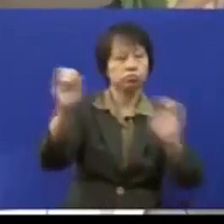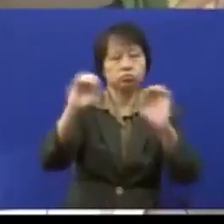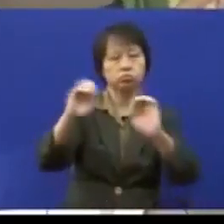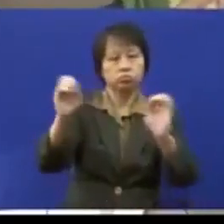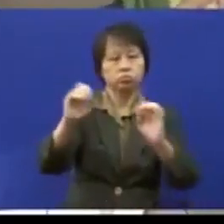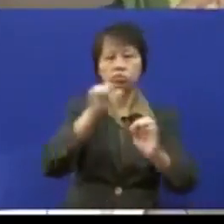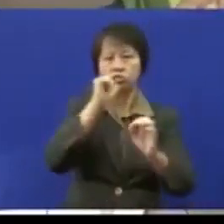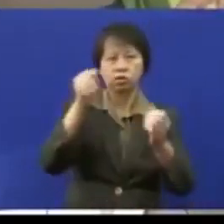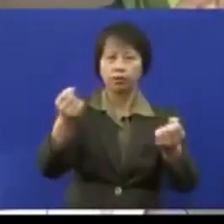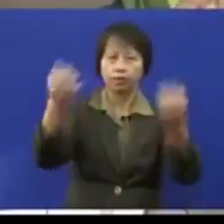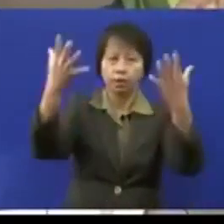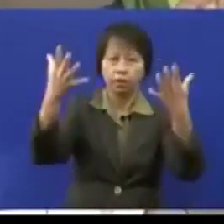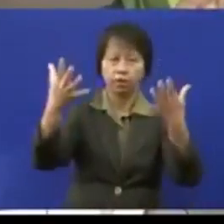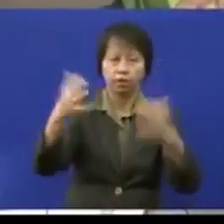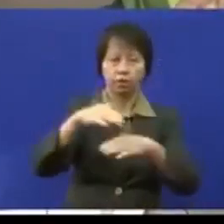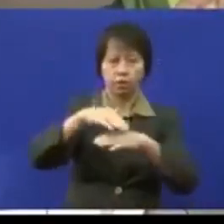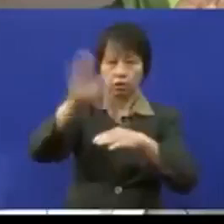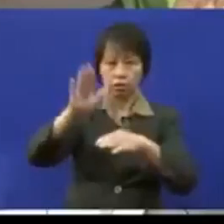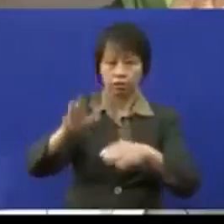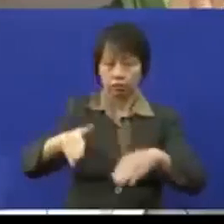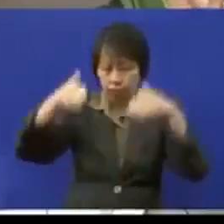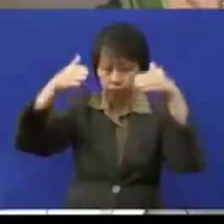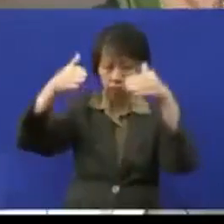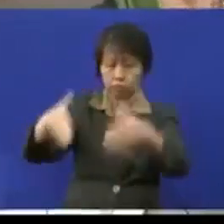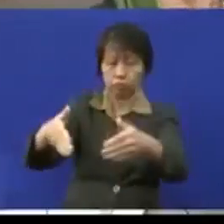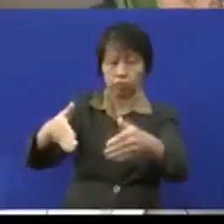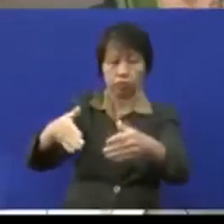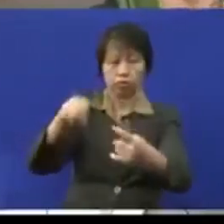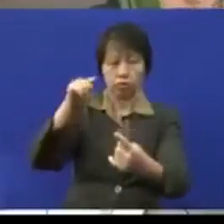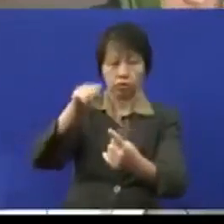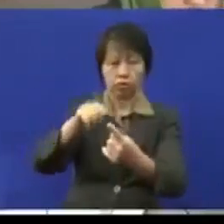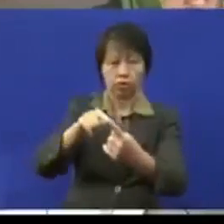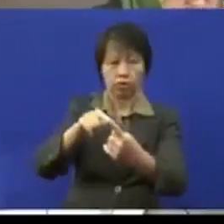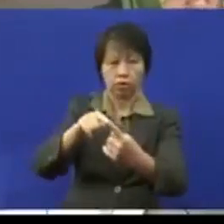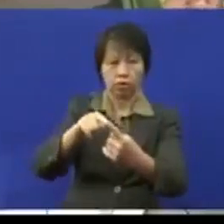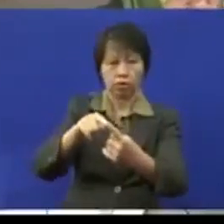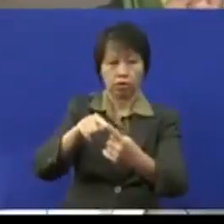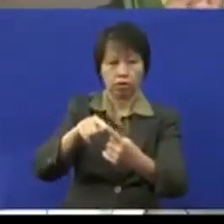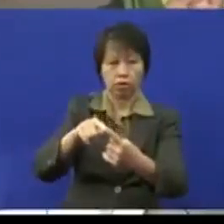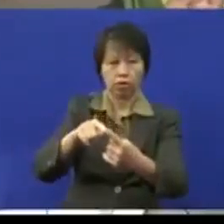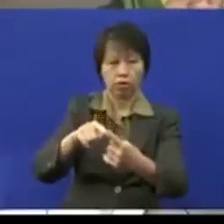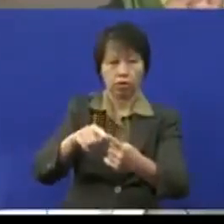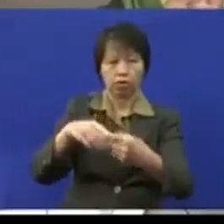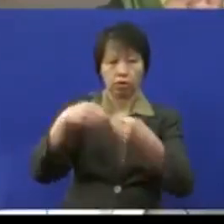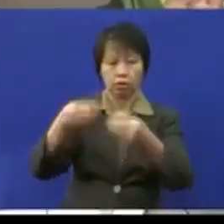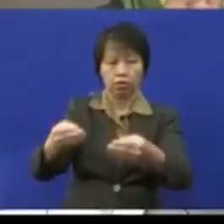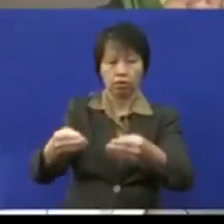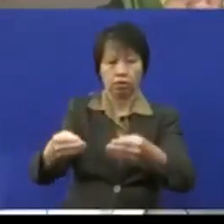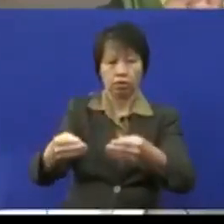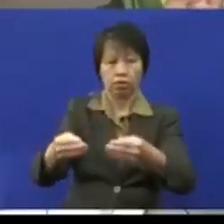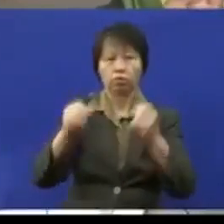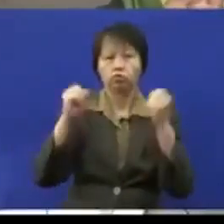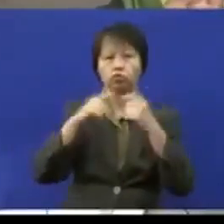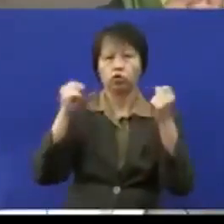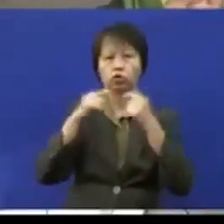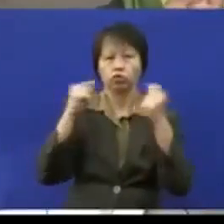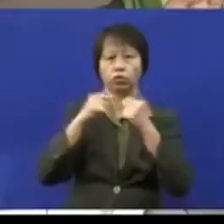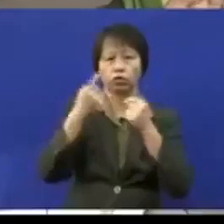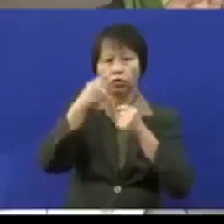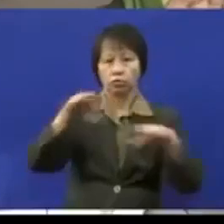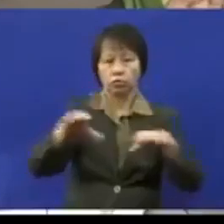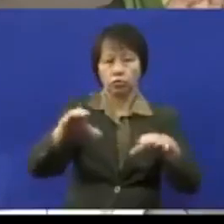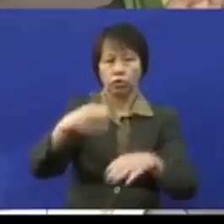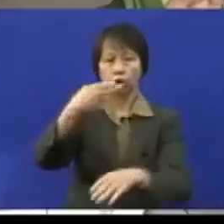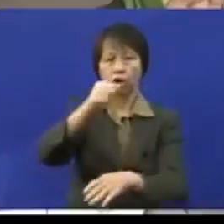tidak banyak ianya lebih diberikan diberikan ataupun dipulangkan kepada asas swasta dalam melaksanakan